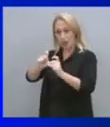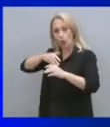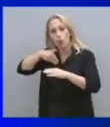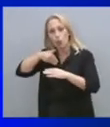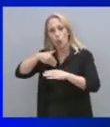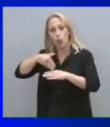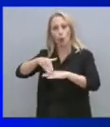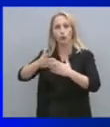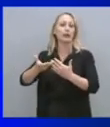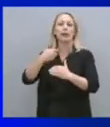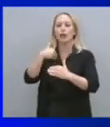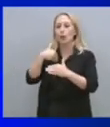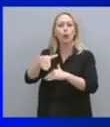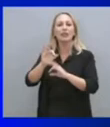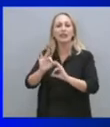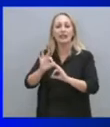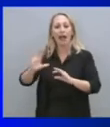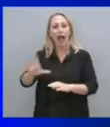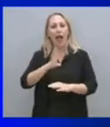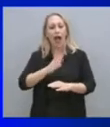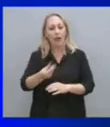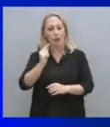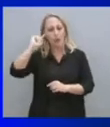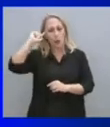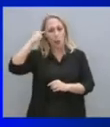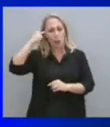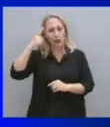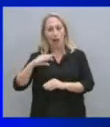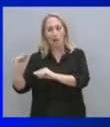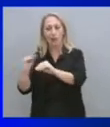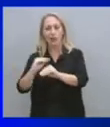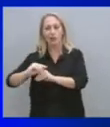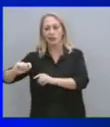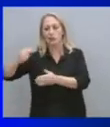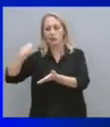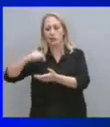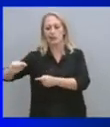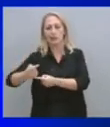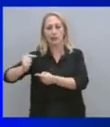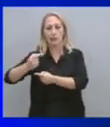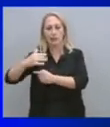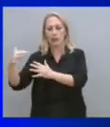μπορούν να χρησιμοποιήσουν μεταναστευτικές ροές για να μας ασκήσουν οποιαδήποτε γεωπολιτική πίεση.